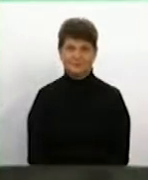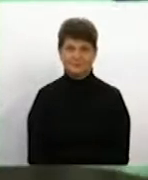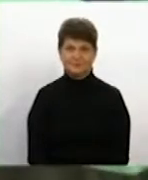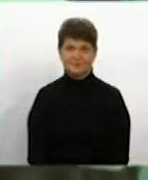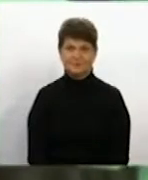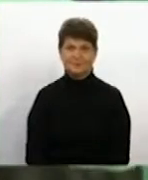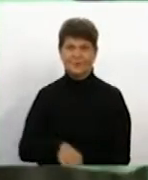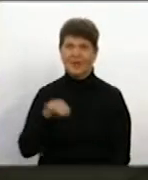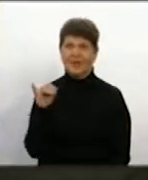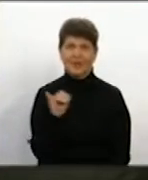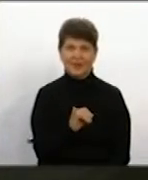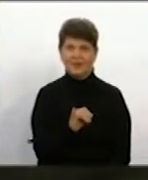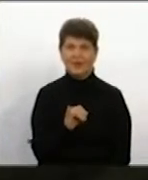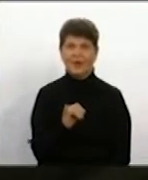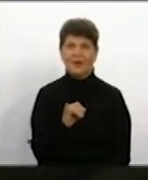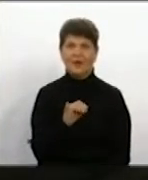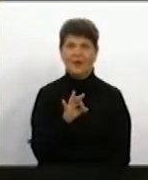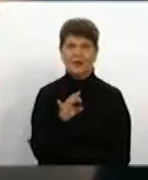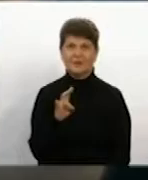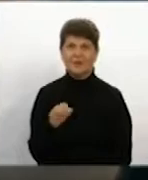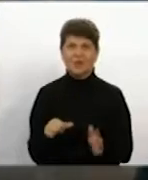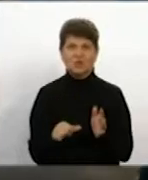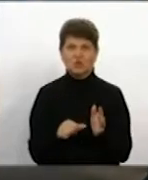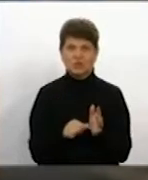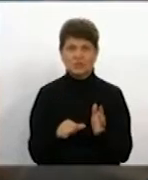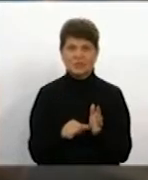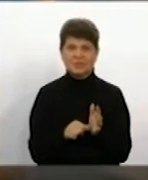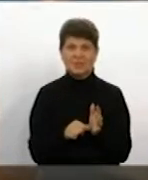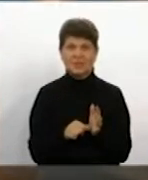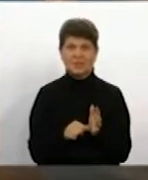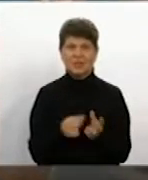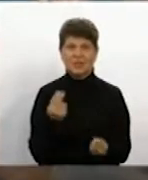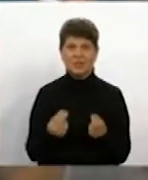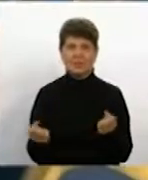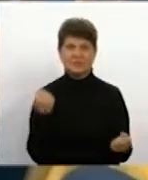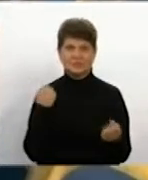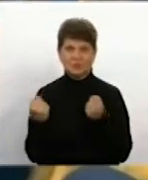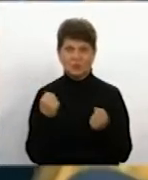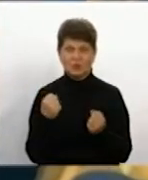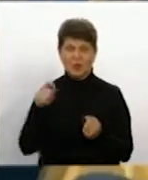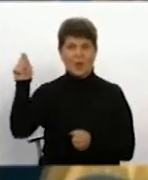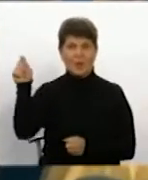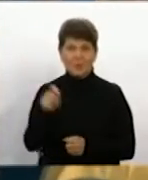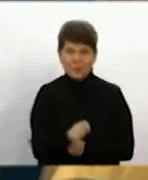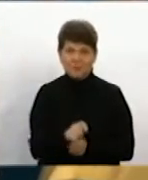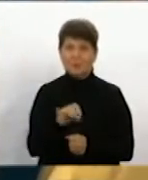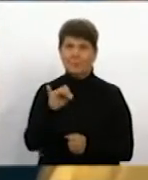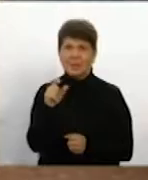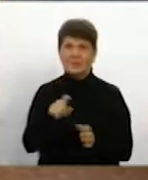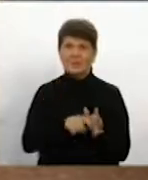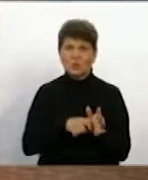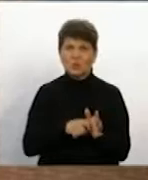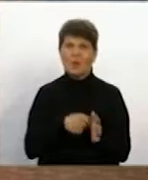Іван Бугріш – шестиразовий чемпіон світу із гирювого спорту. На змагання приїжджає з Донеччини п'ятий рік поспіль.